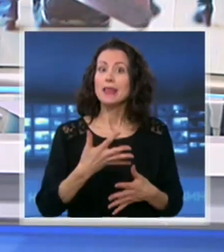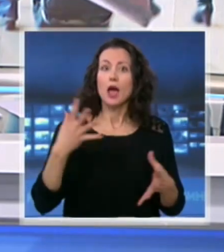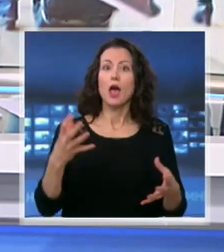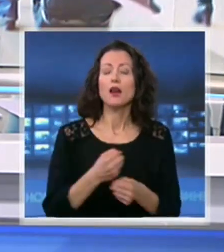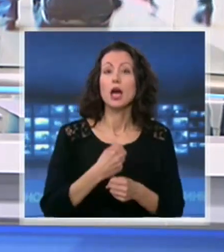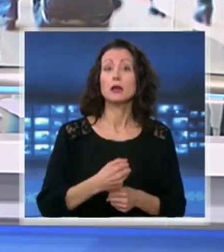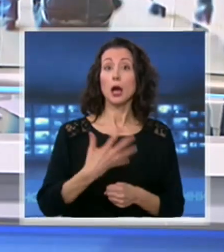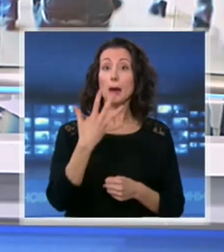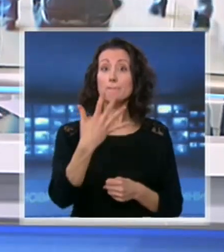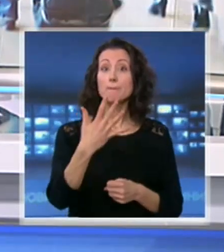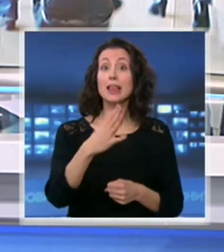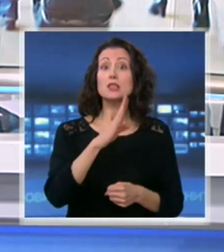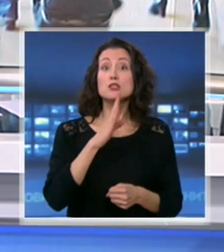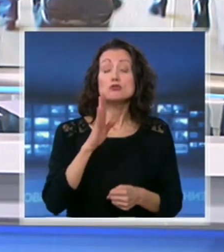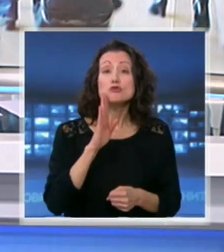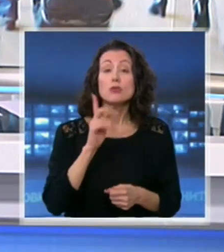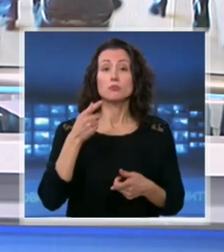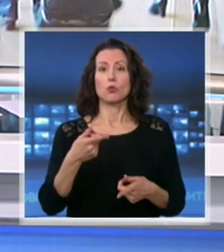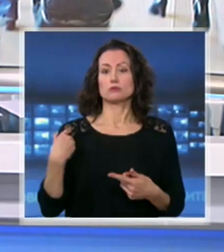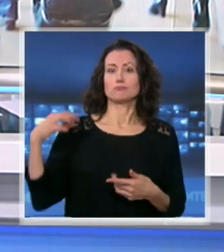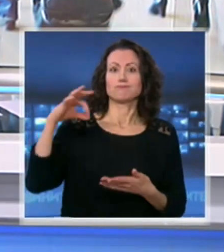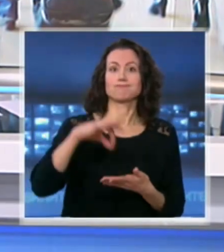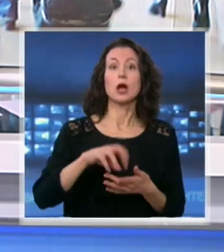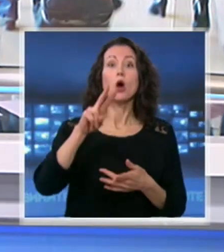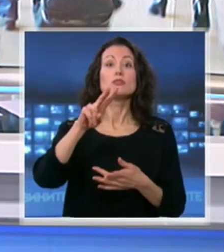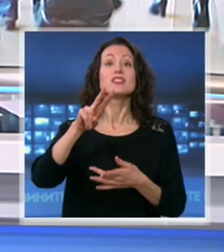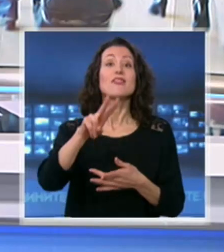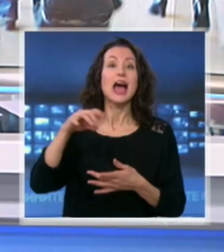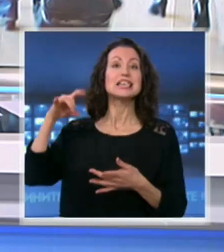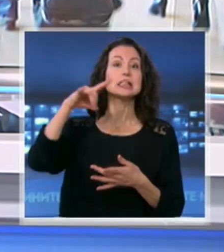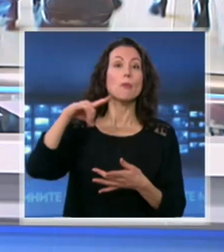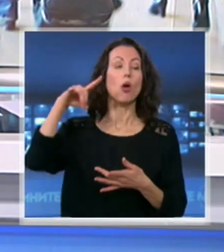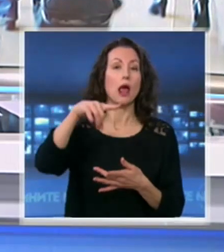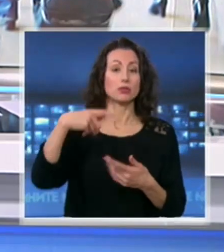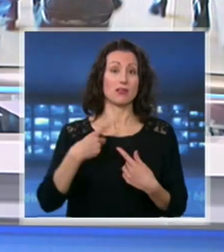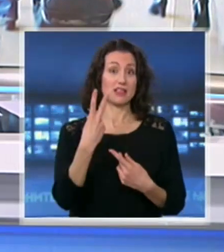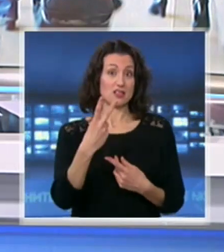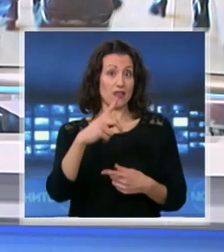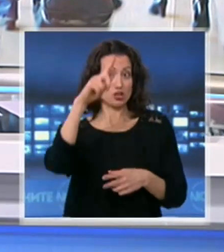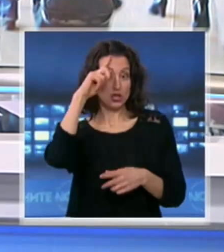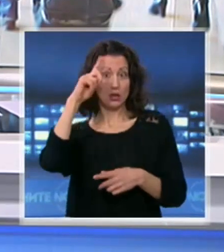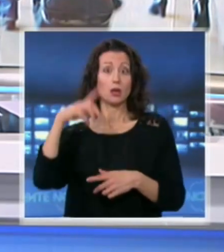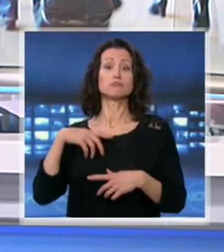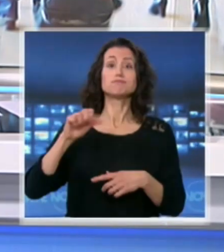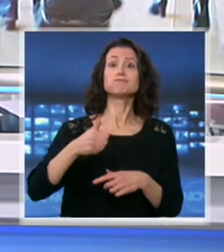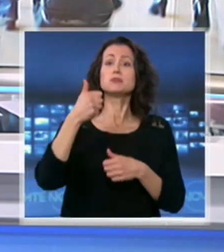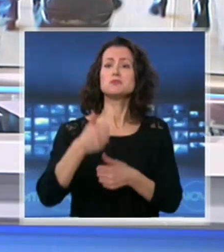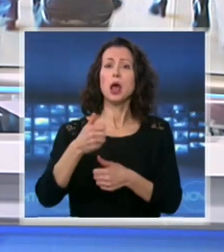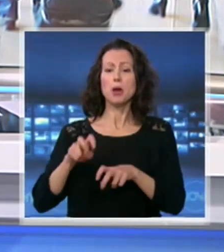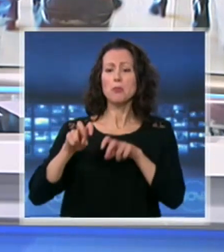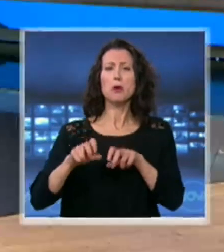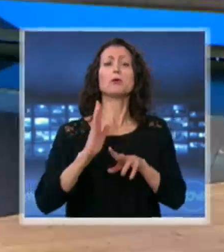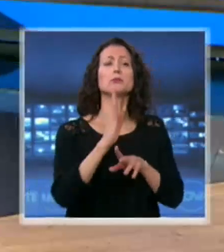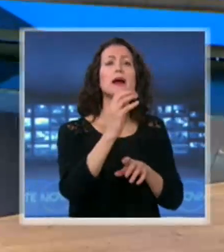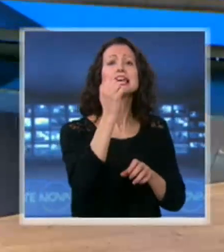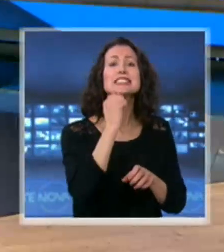се прибраха от два самолета. От тях две жени ползвали такси, за да стигнат до Брягово. Има ли напрежение в селото сега? Димитри